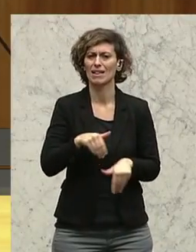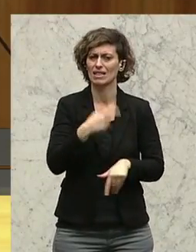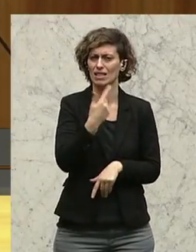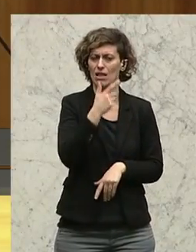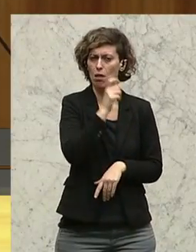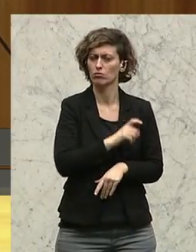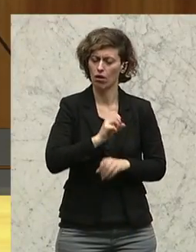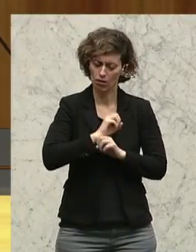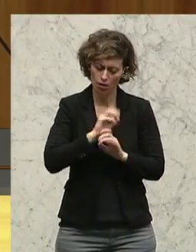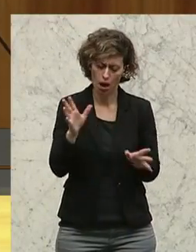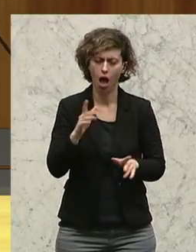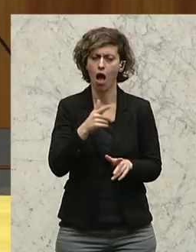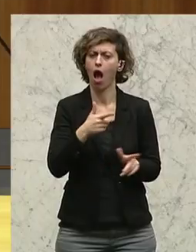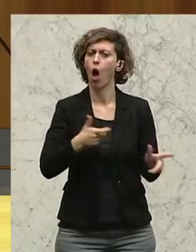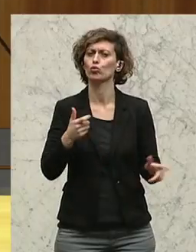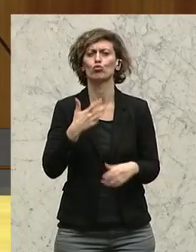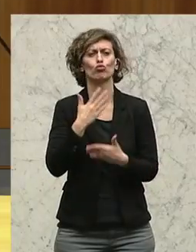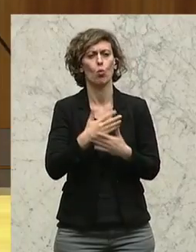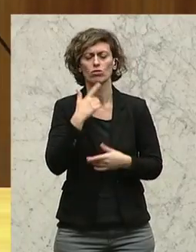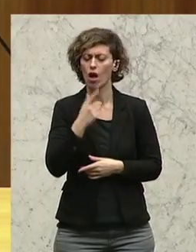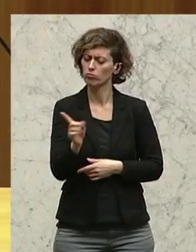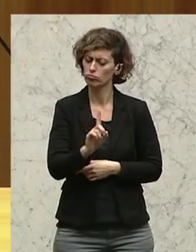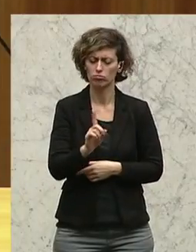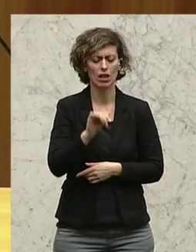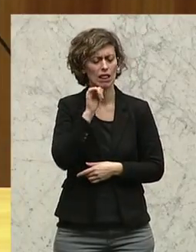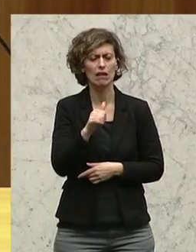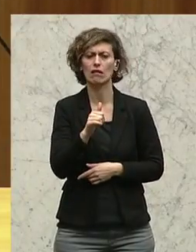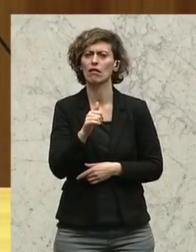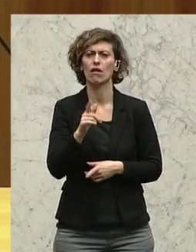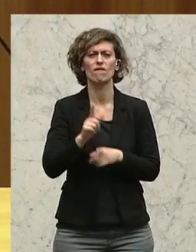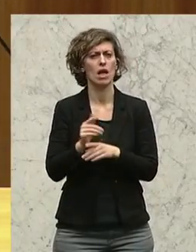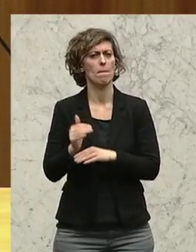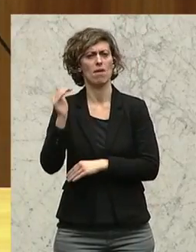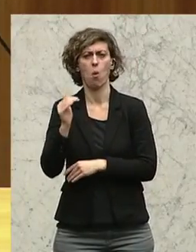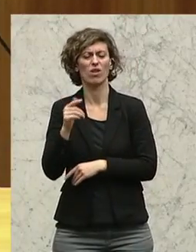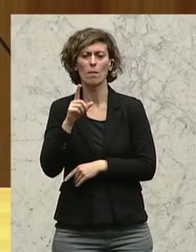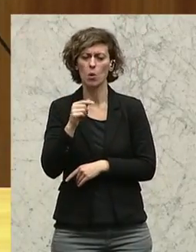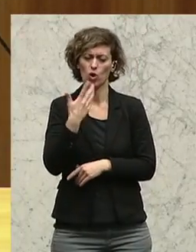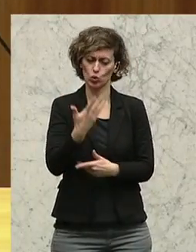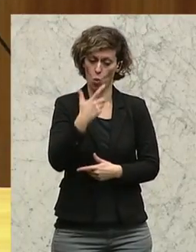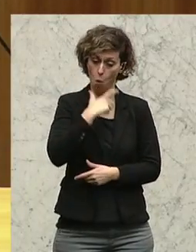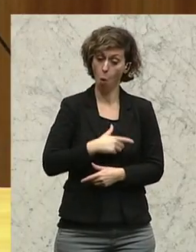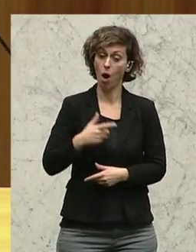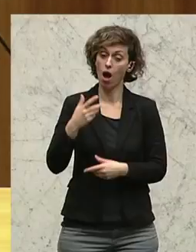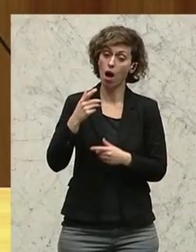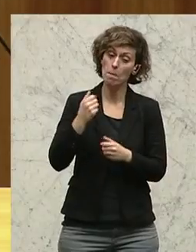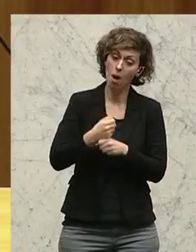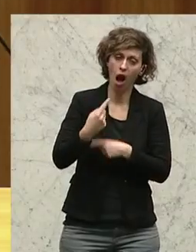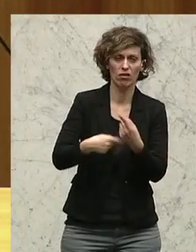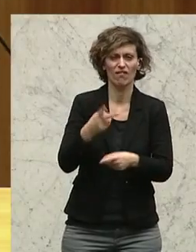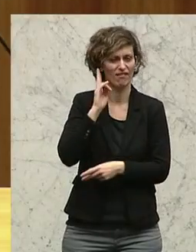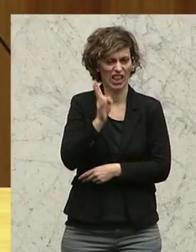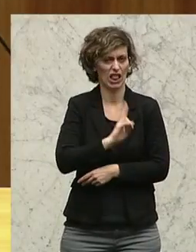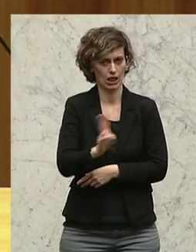eindeutig im Ausschuss dagegen ausgesprochen und hat festgehalten, dass es so etwas mit ihm nie geben wird und das sehe ich auch so.